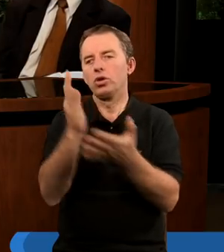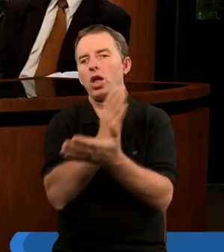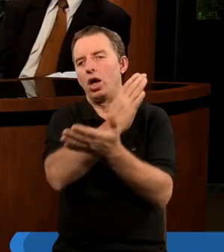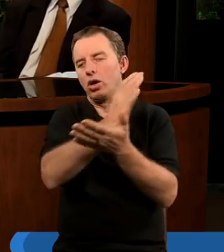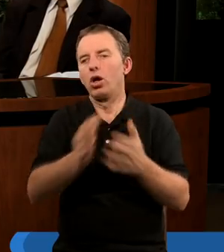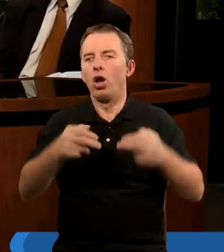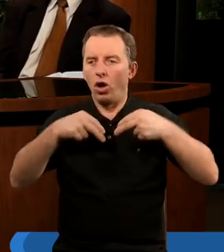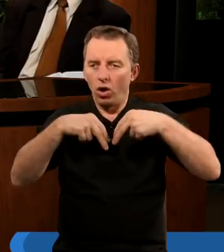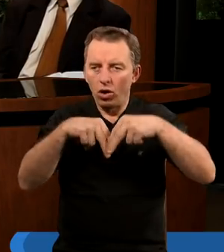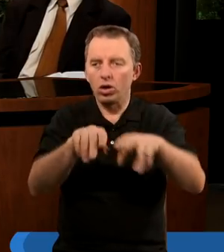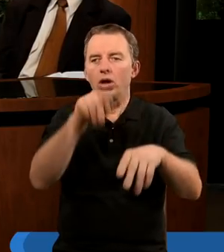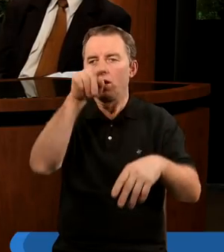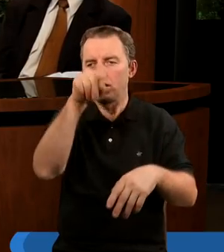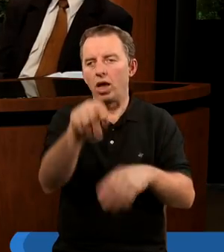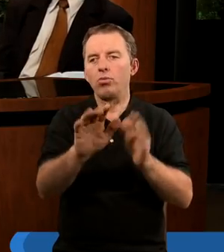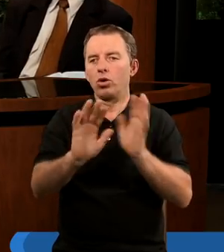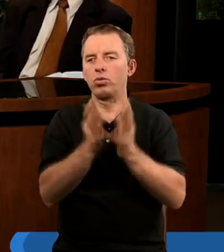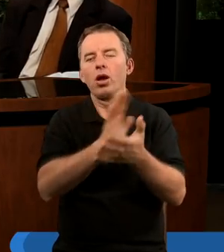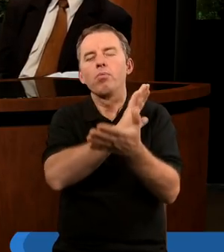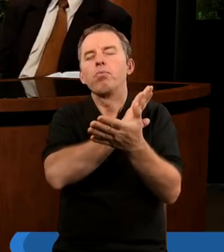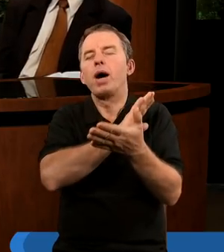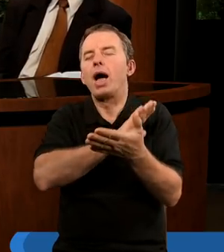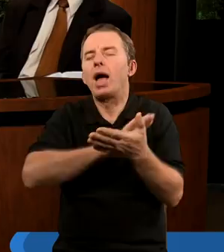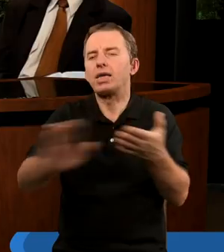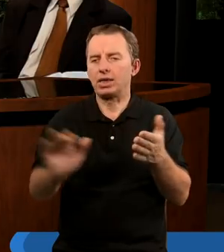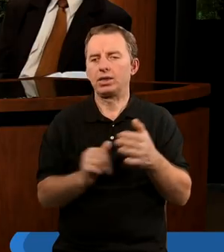oddają się temu w sposób bez,